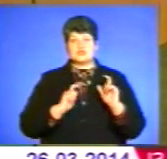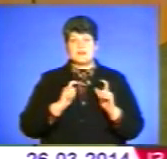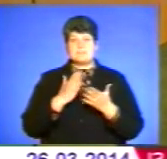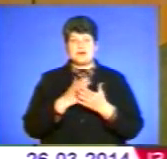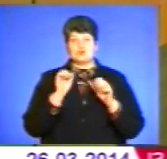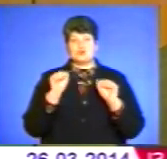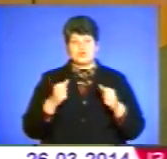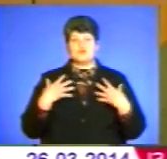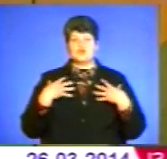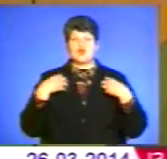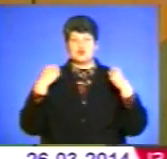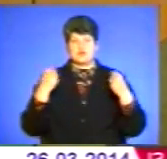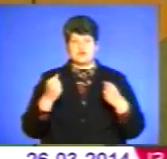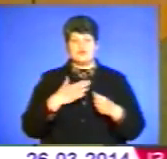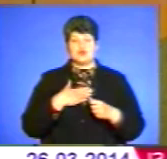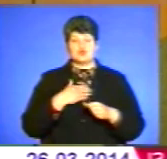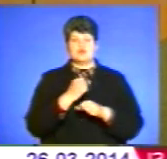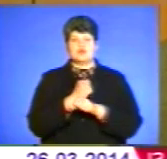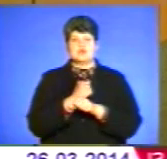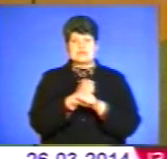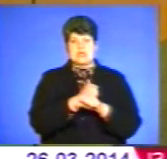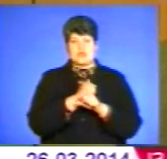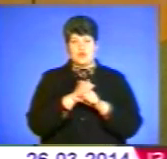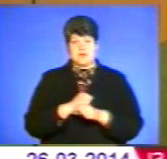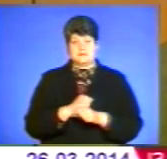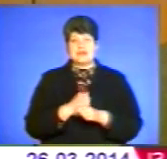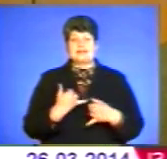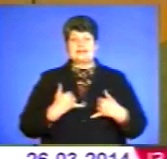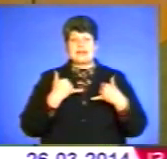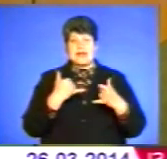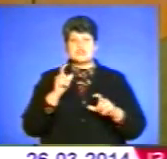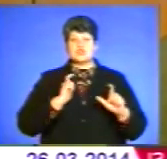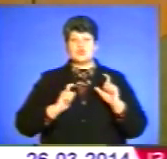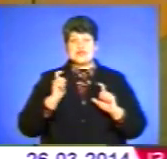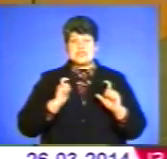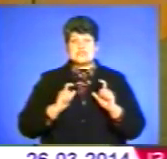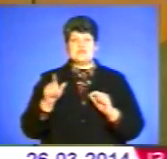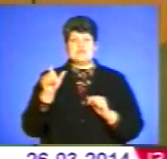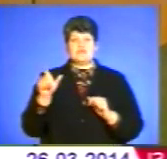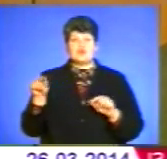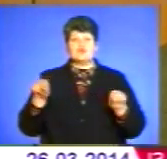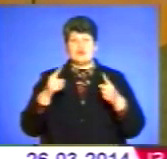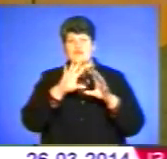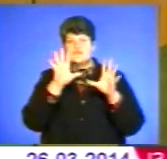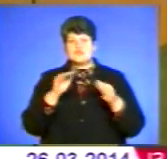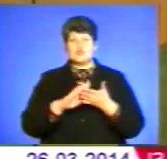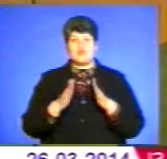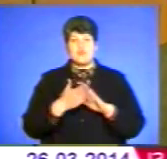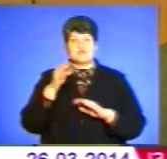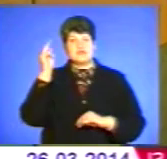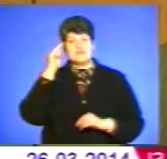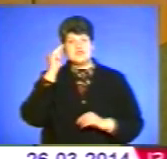можливість оздоровитися в нашому санаторії профілакторії. Для студентів створені всі умови для навчання.